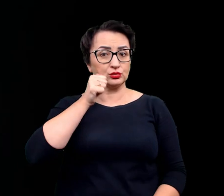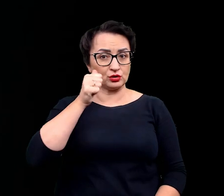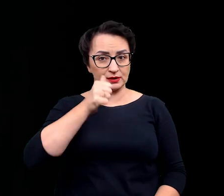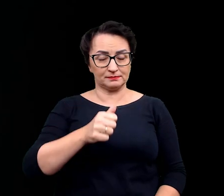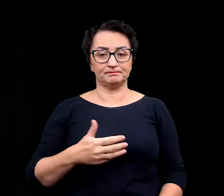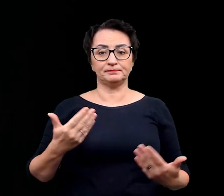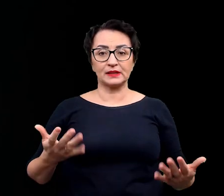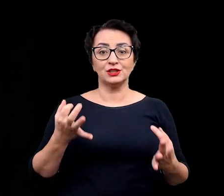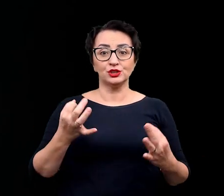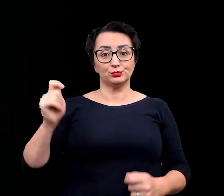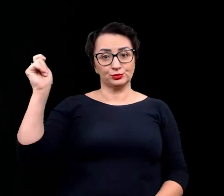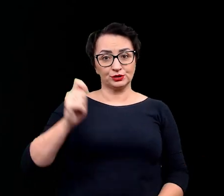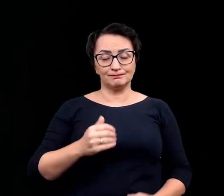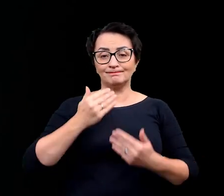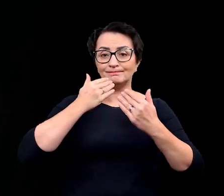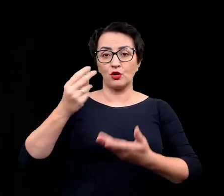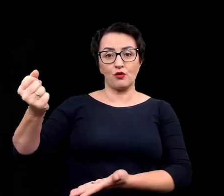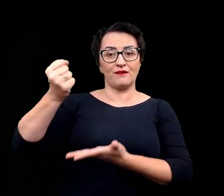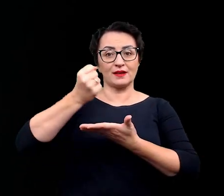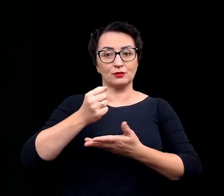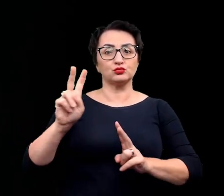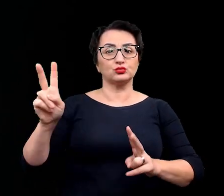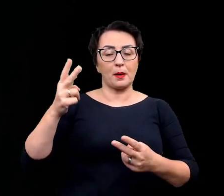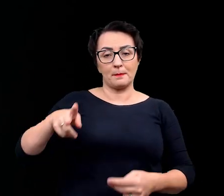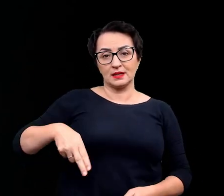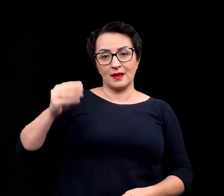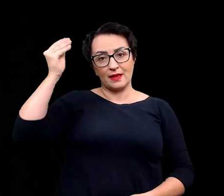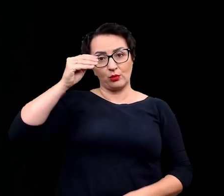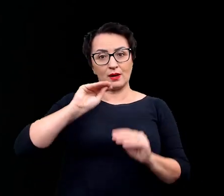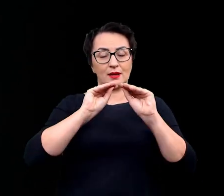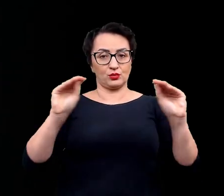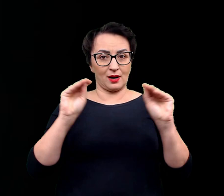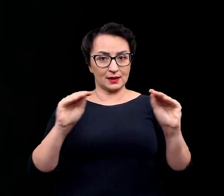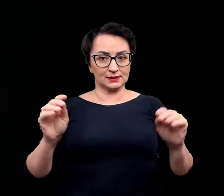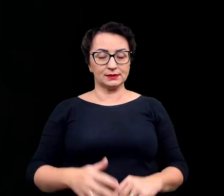przyjechać dzięki dofinansowaniu, które uzyskaliśmy z Ministerstwa Nauki i Edukacji,